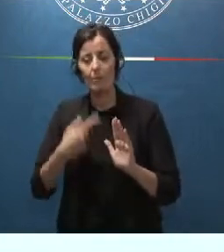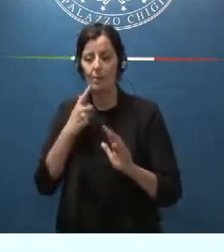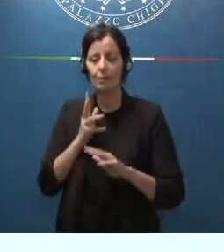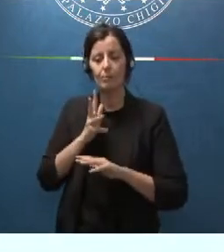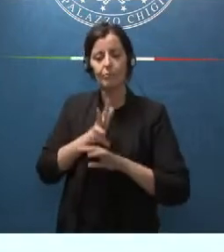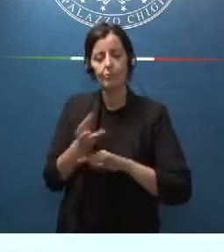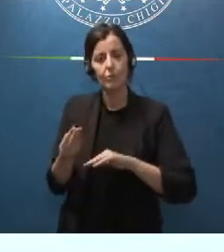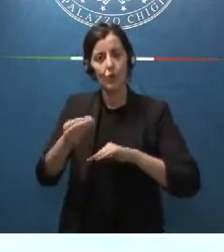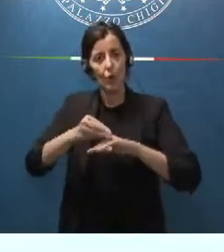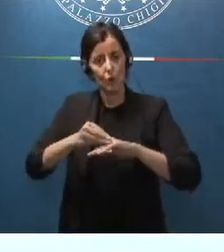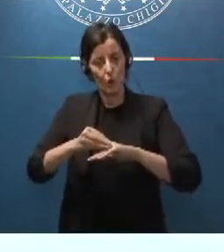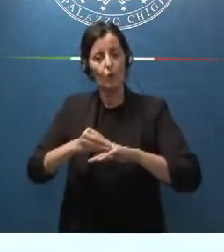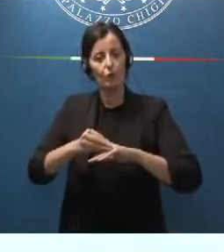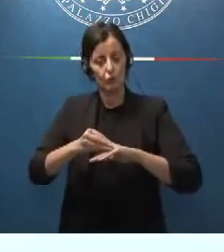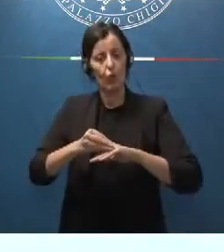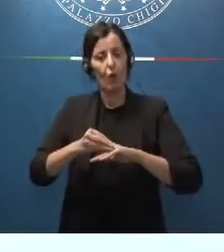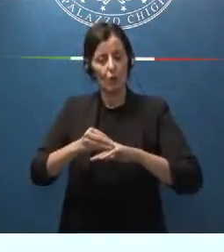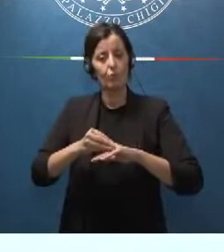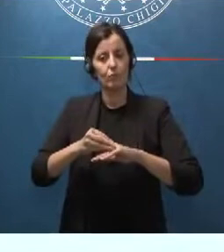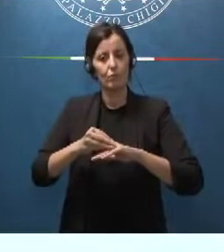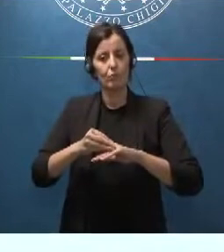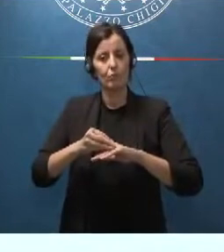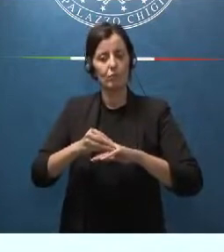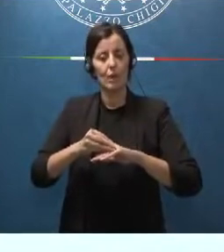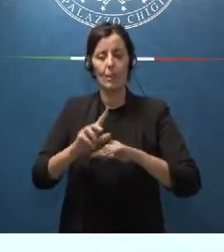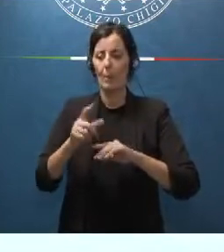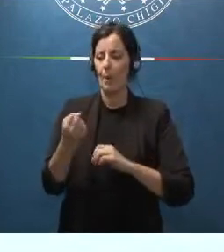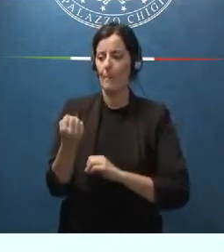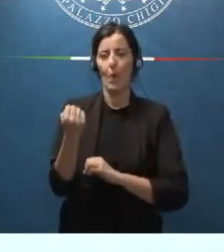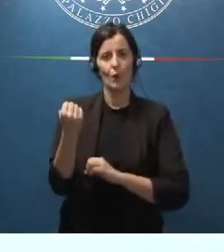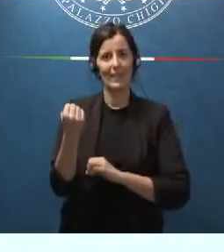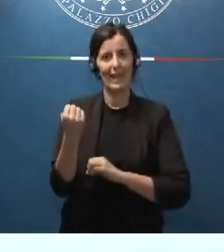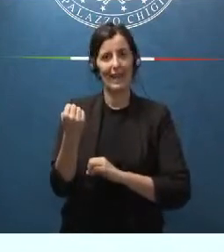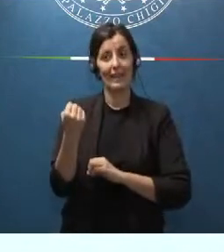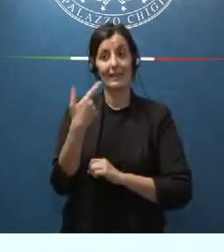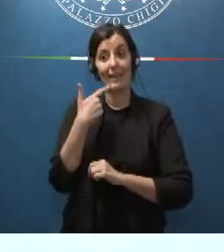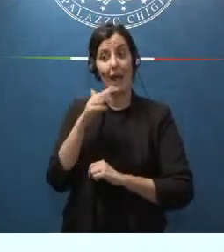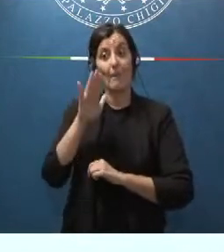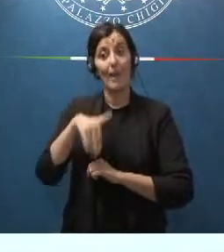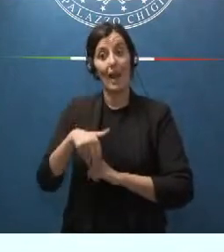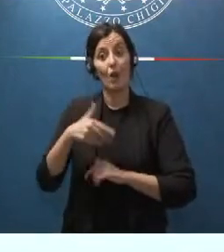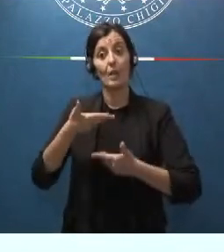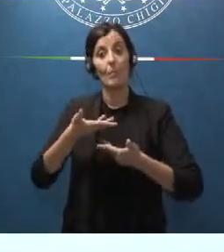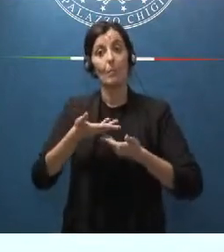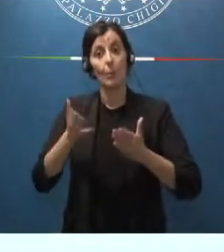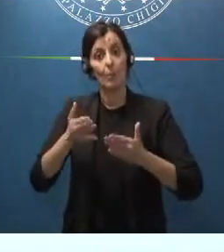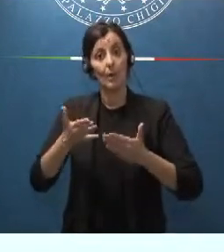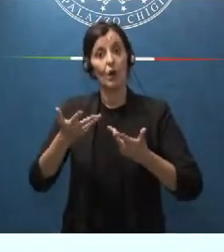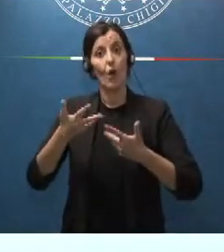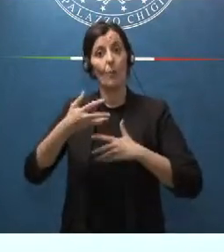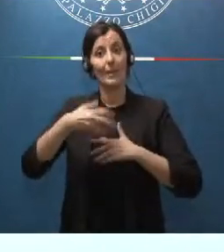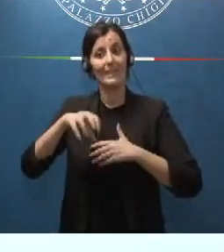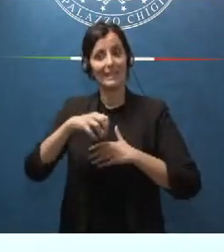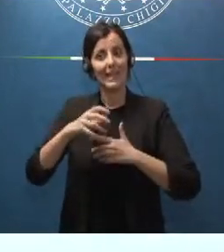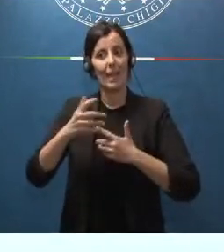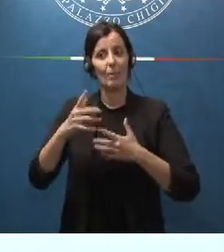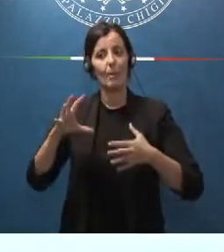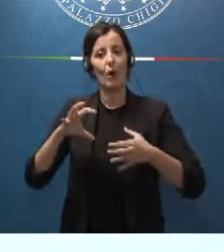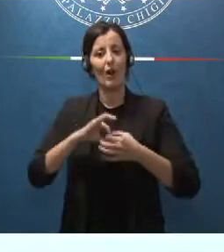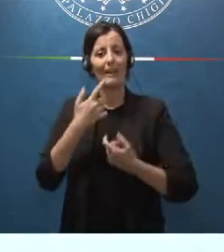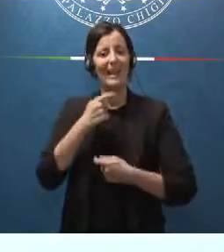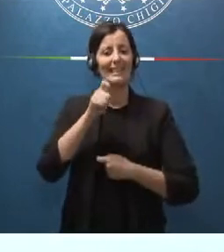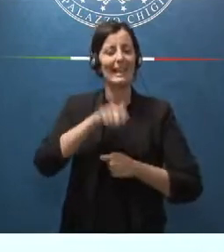limitazione dei poteri di appello del Pubblico Ministero per quanto riguarda le sentenze di